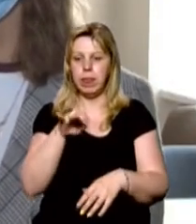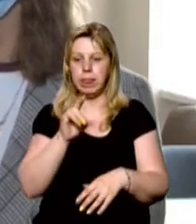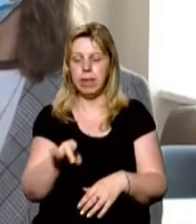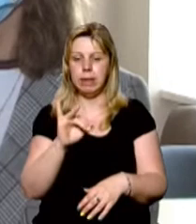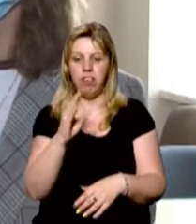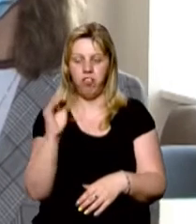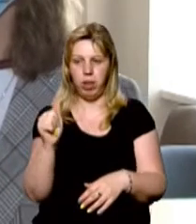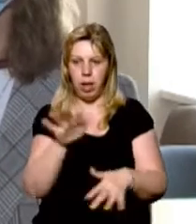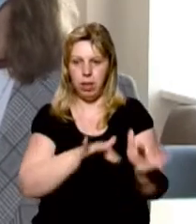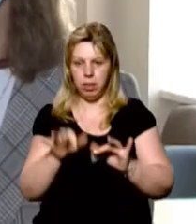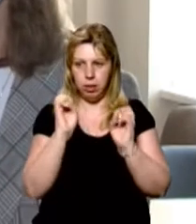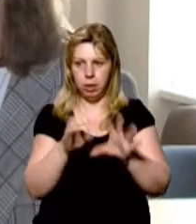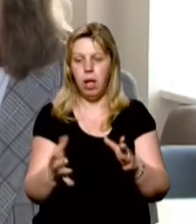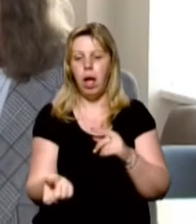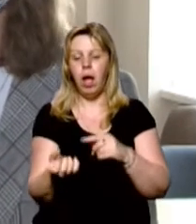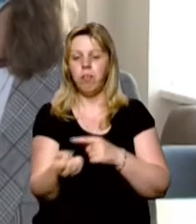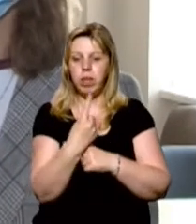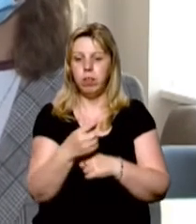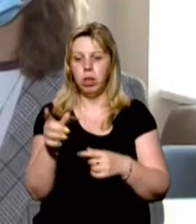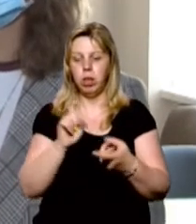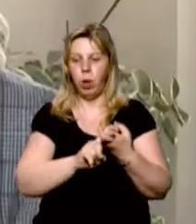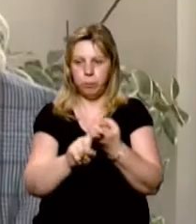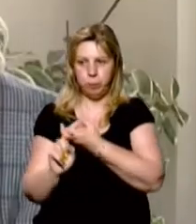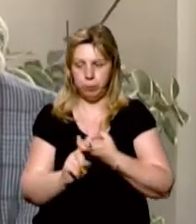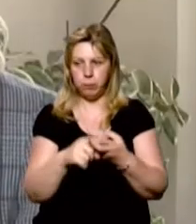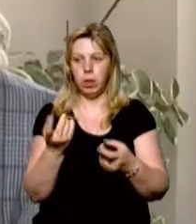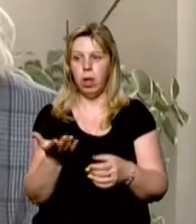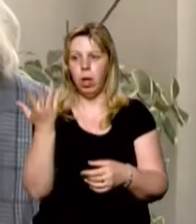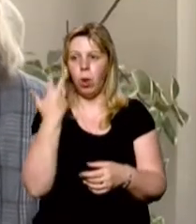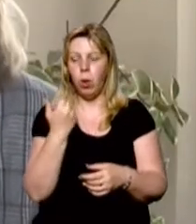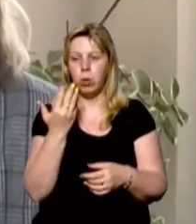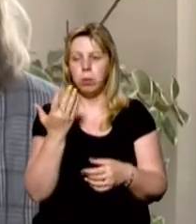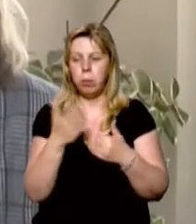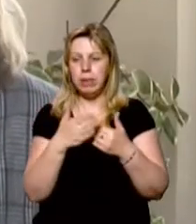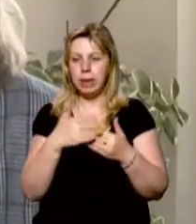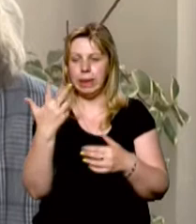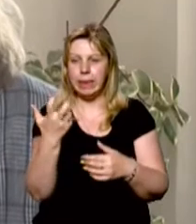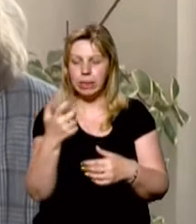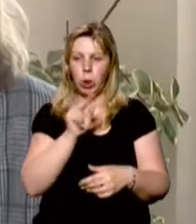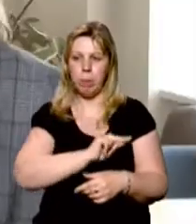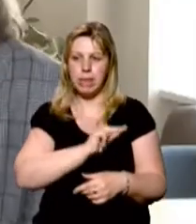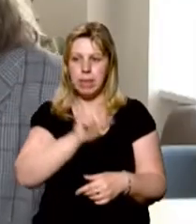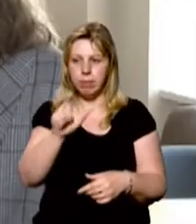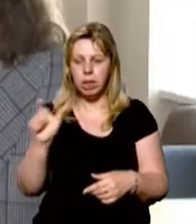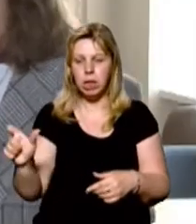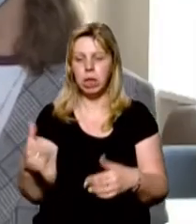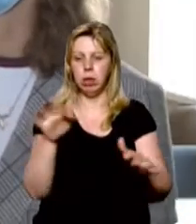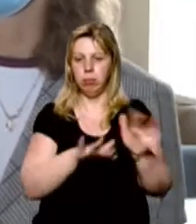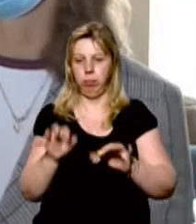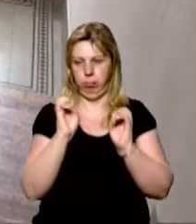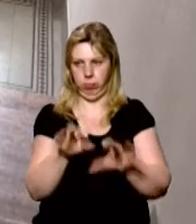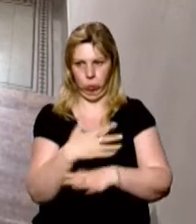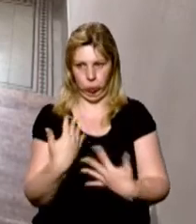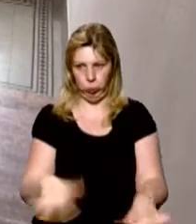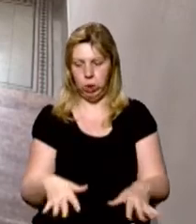ІФА на виявленні коронавірусної інфекції. Близько 300 працівників пройшли даний